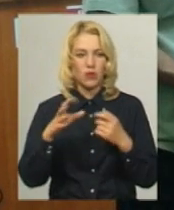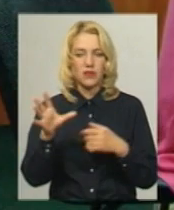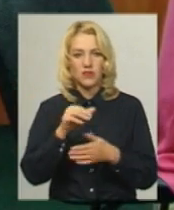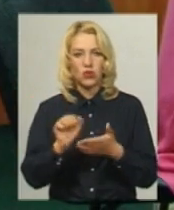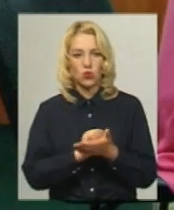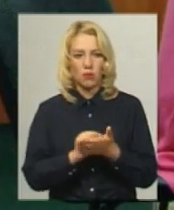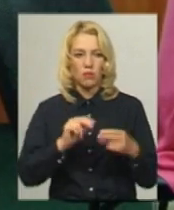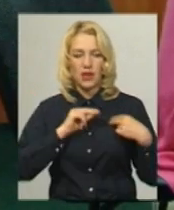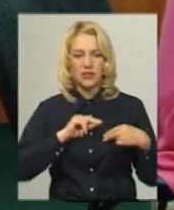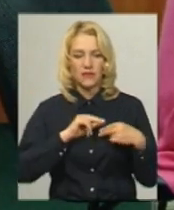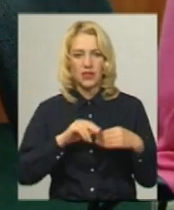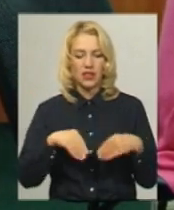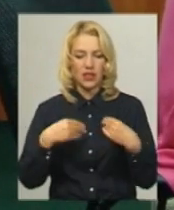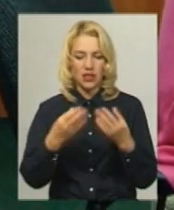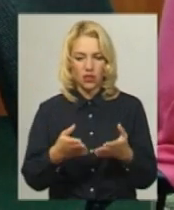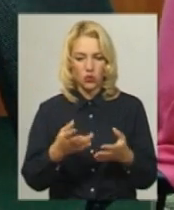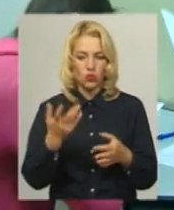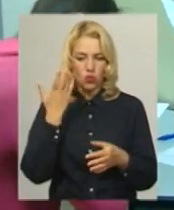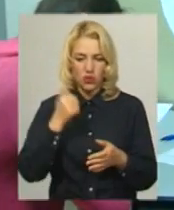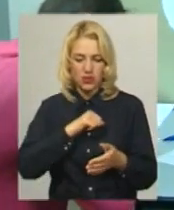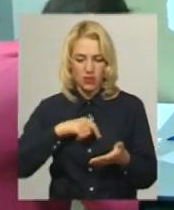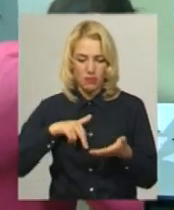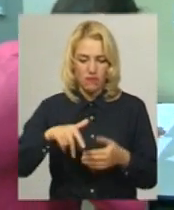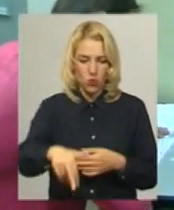працівники відділу надають, виходячи до відвідувачів.